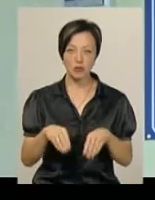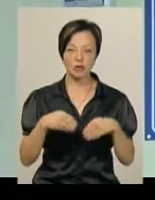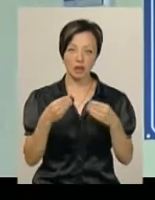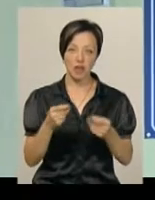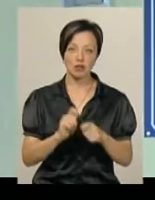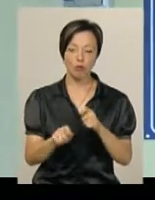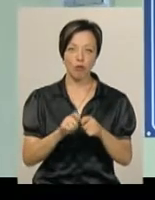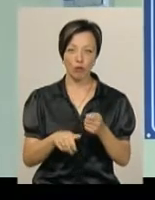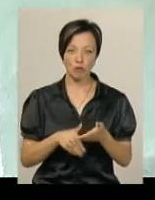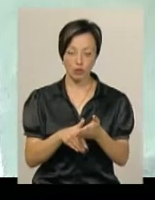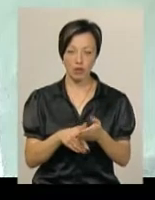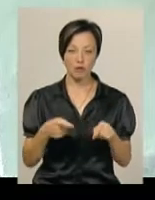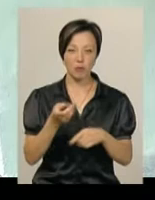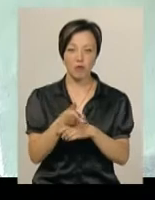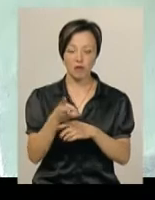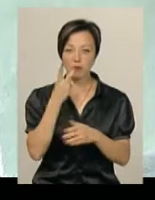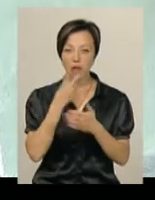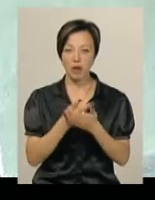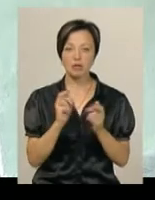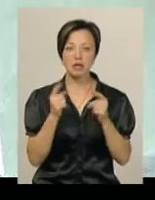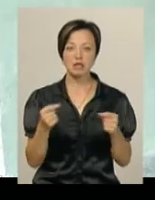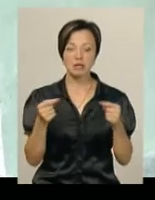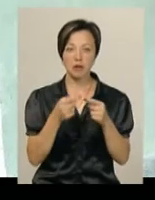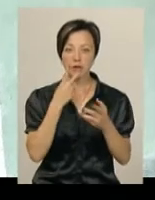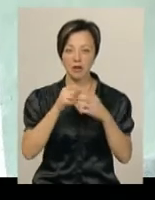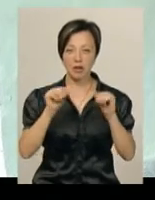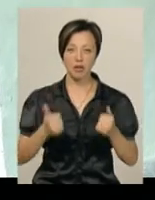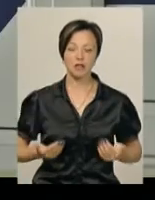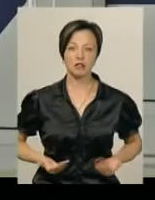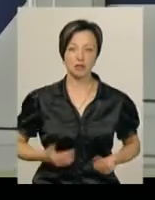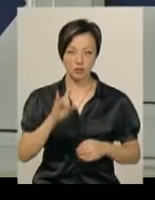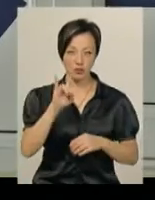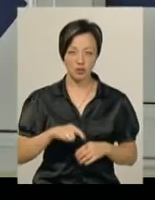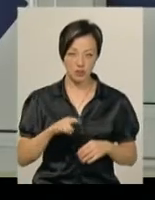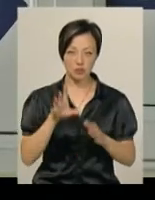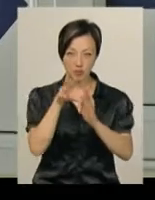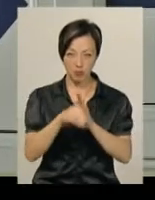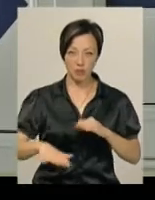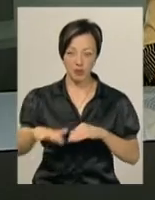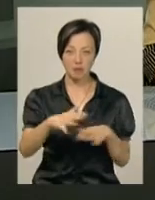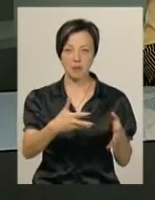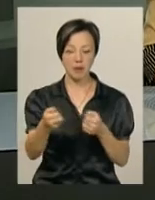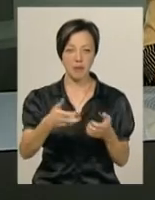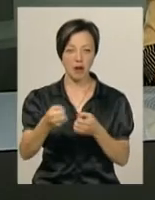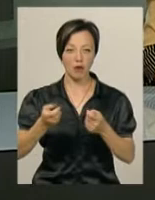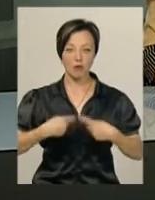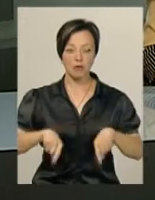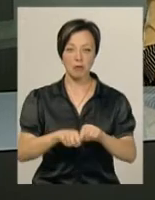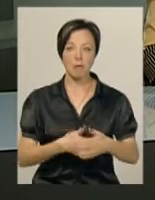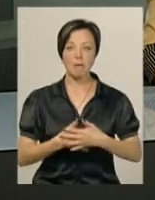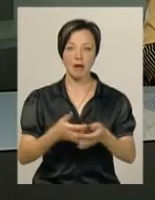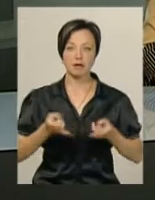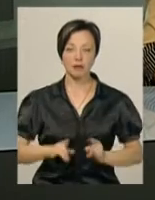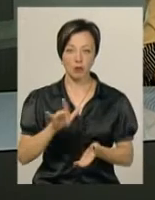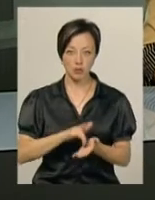спонсори. На цьому відео ви бачили, як саме виглядає вікно життя. Бокс розташований у приміщенні приймального відділення перинатального